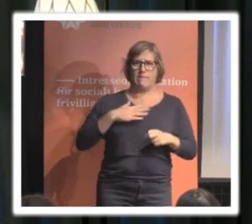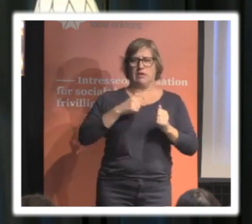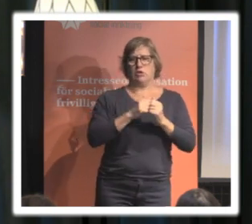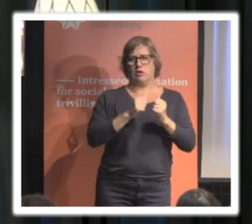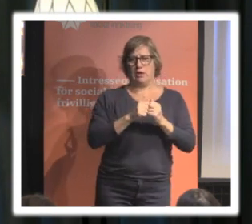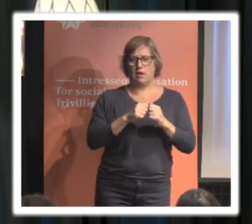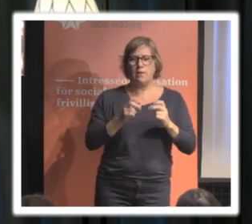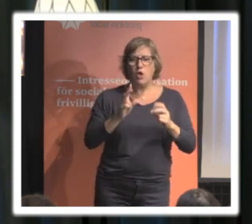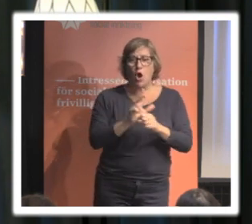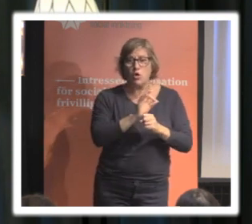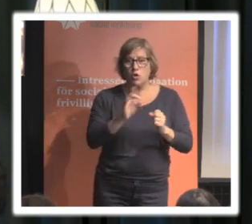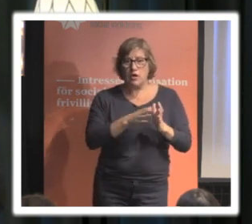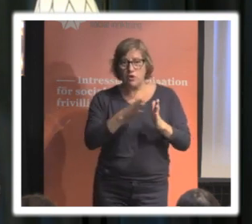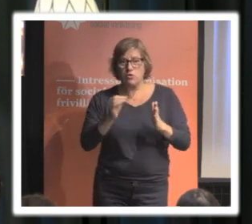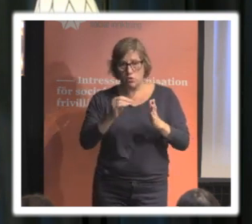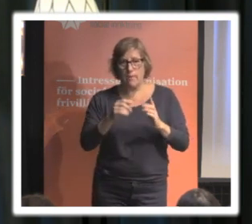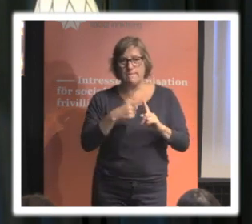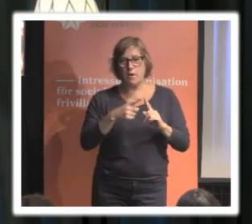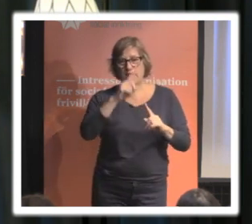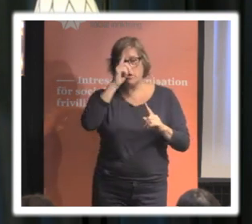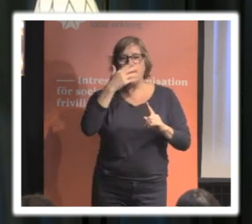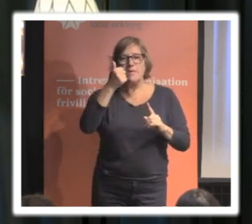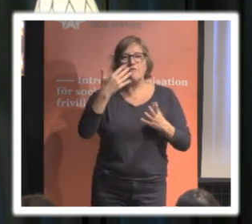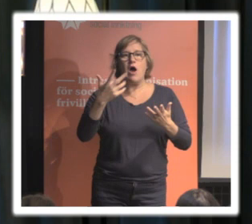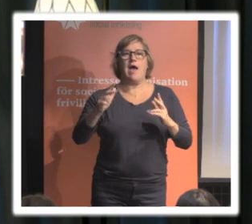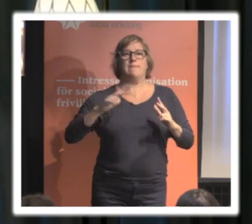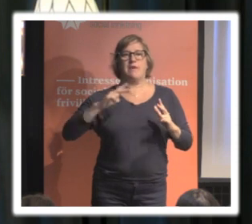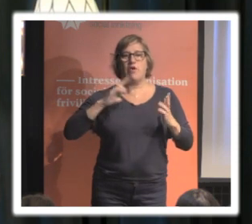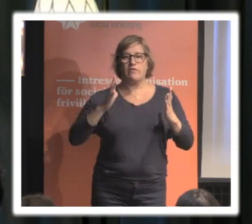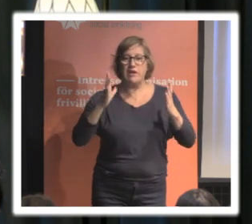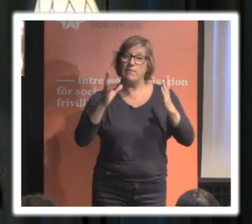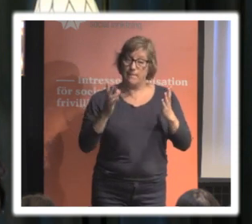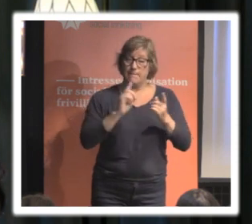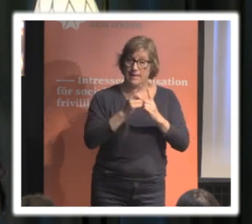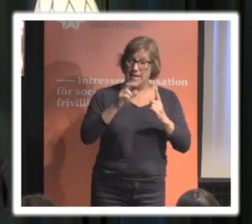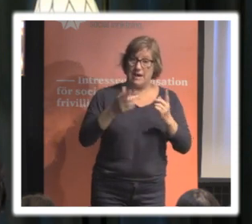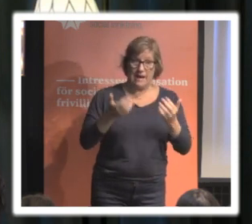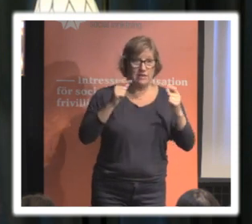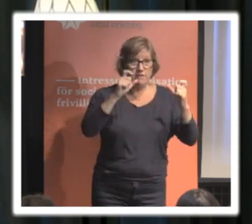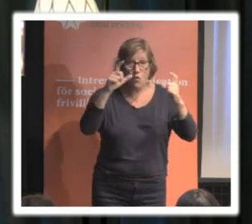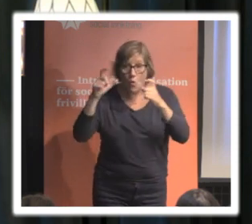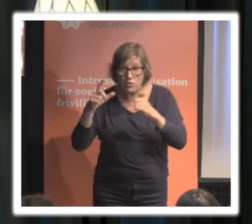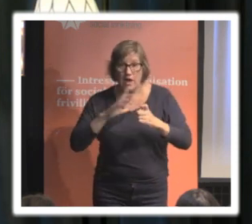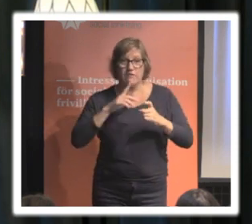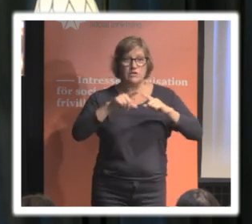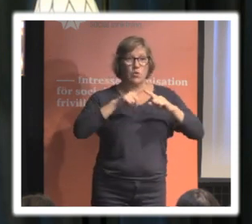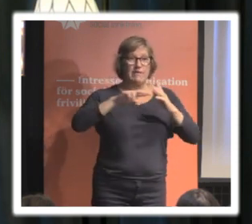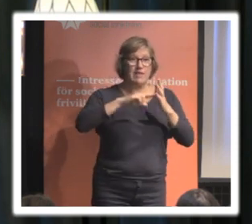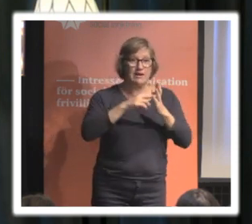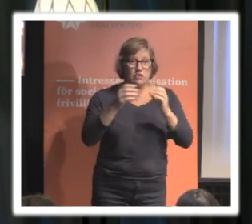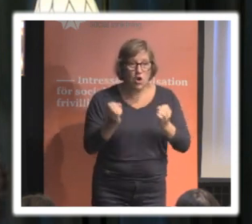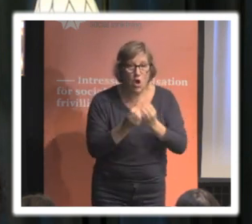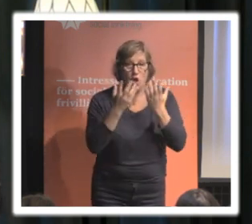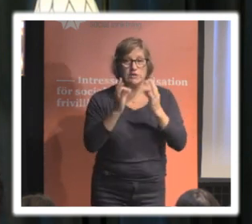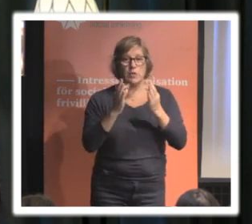förståelsen för vad privatliv är. Det blev lättare att ta fotografier och det dök upp olika tekniska lösningar för att